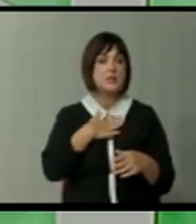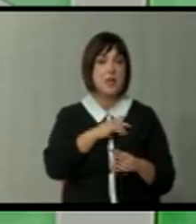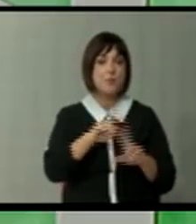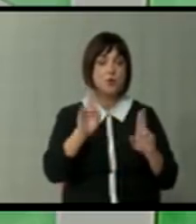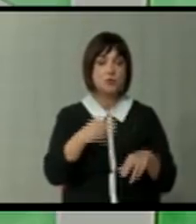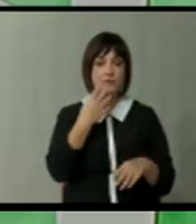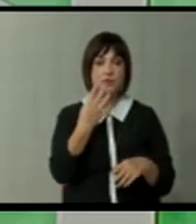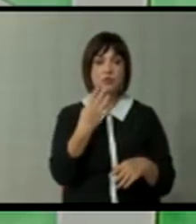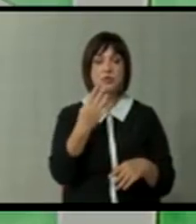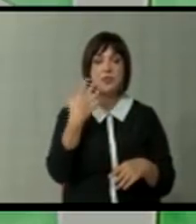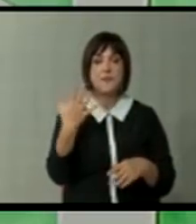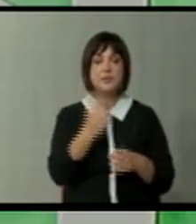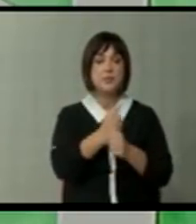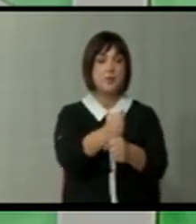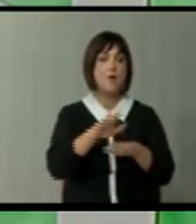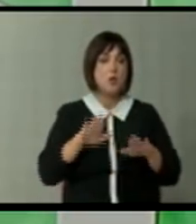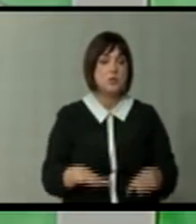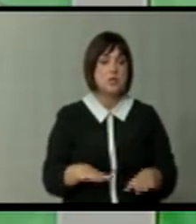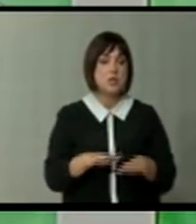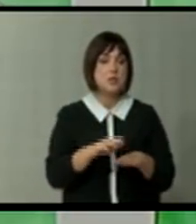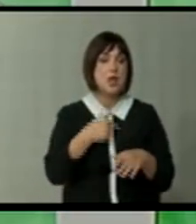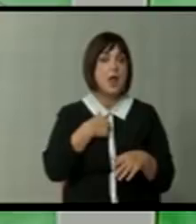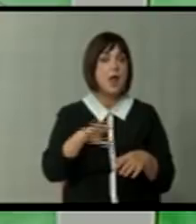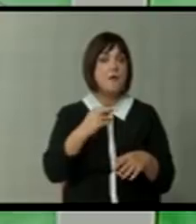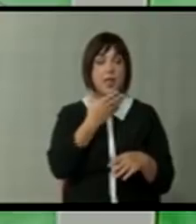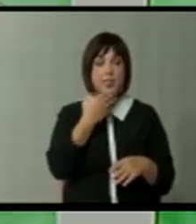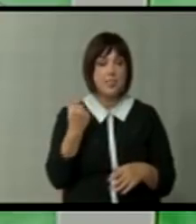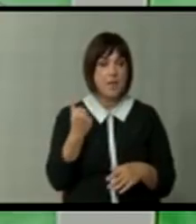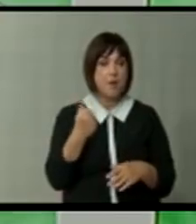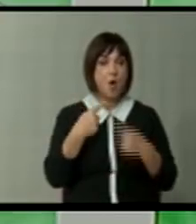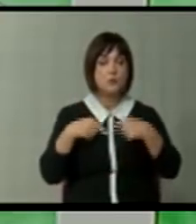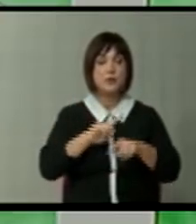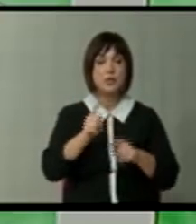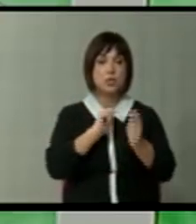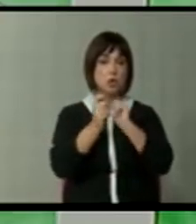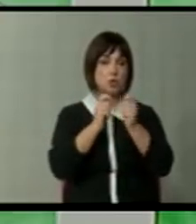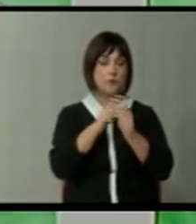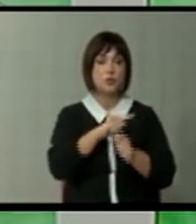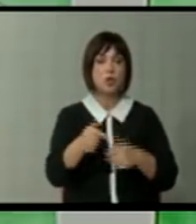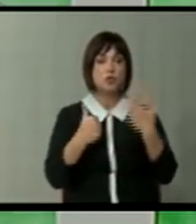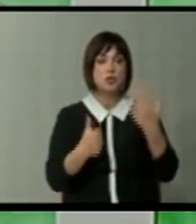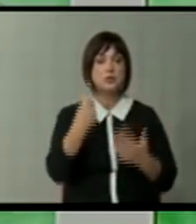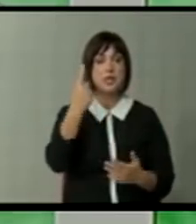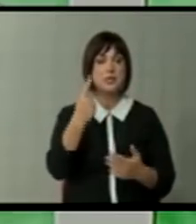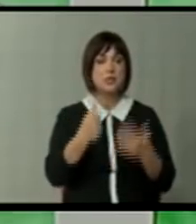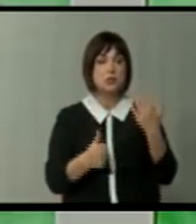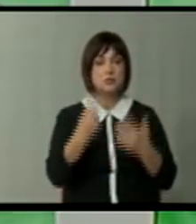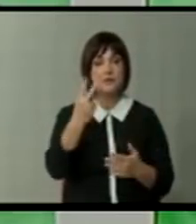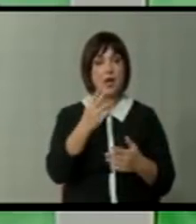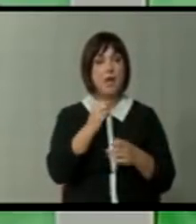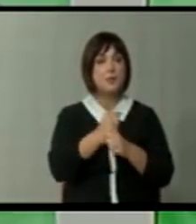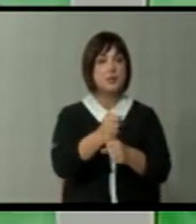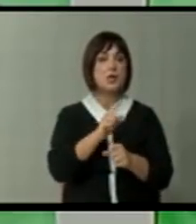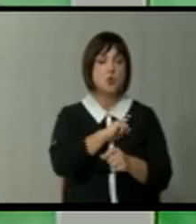видите 40-50 пратеници кои седат во клупите. Едноставно ги нема. Освен ако не се договорат до 61-2 таму кога што мора да има